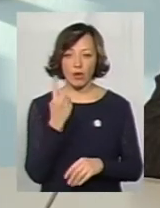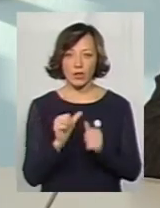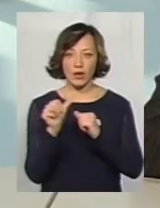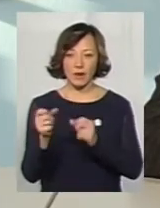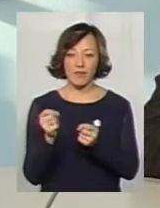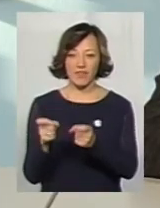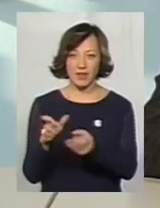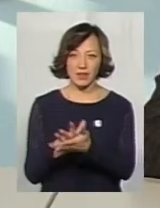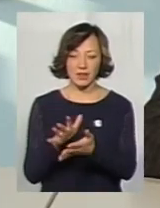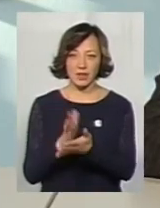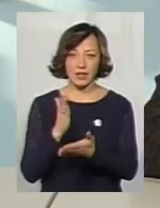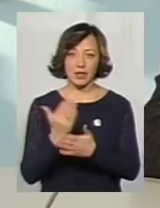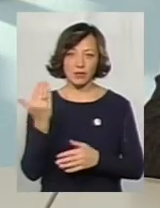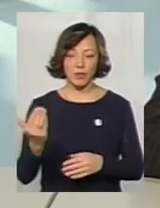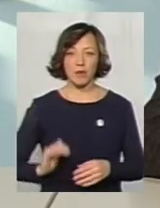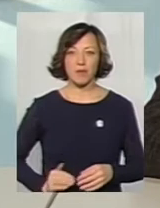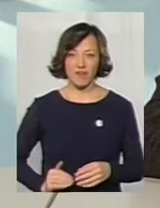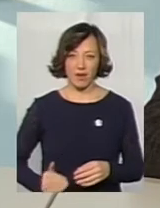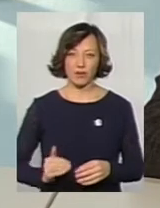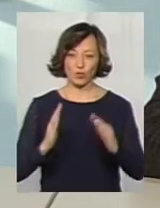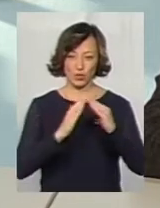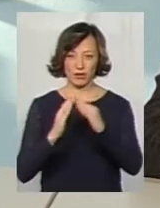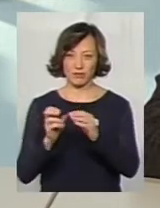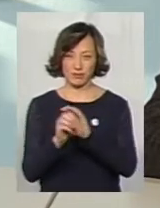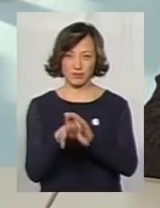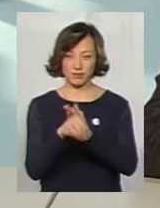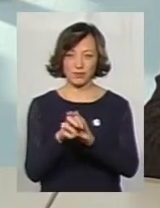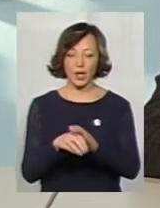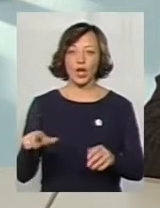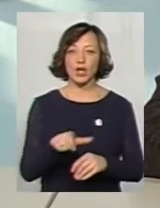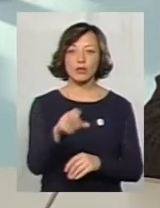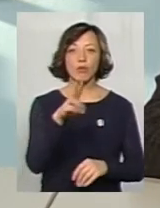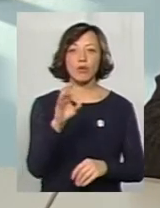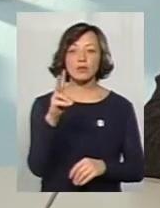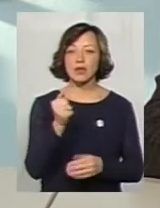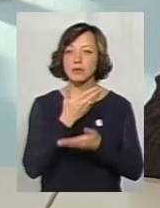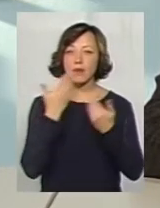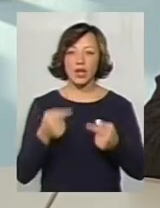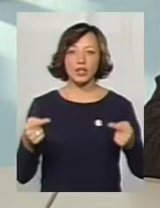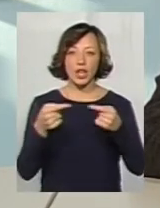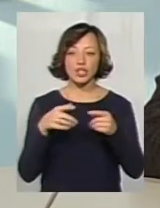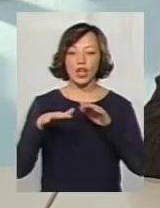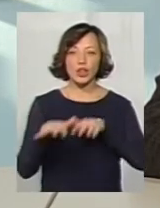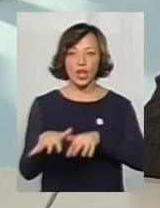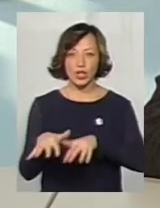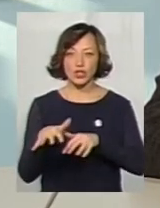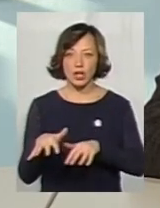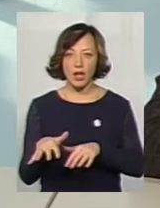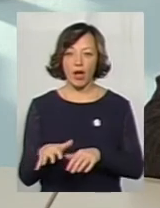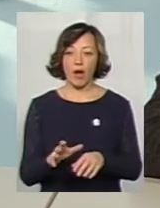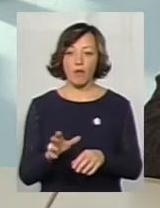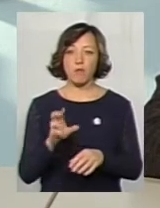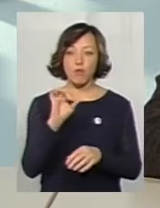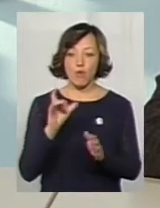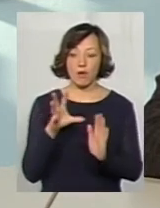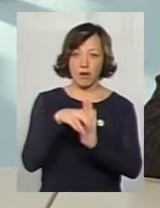викидів, які, на жаль, є з боку приватного сектора, одна з проблем в тому, що річка Плоска не має належної течії. Вона, втікаючи у Південний Буг,